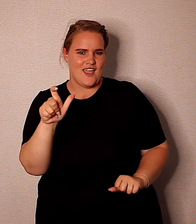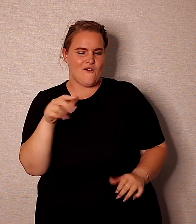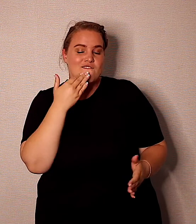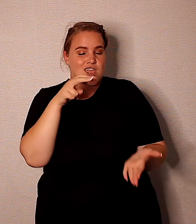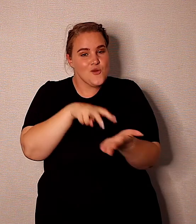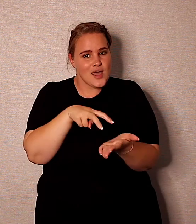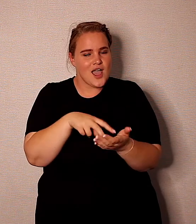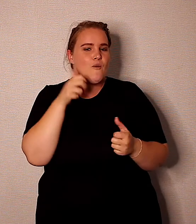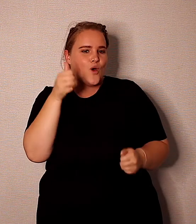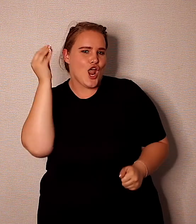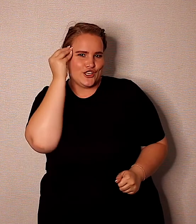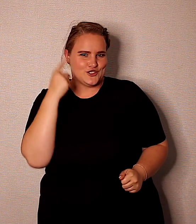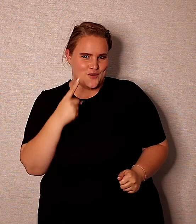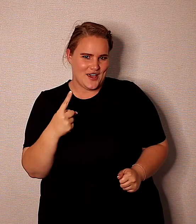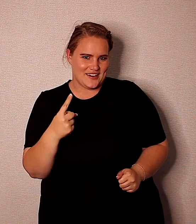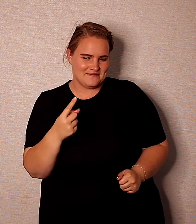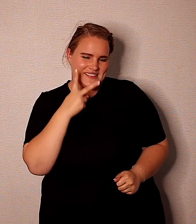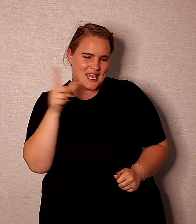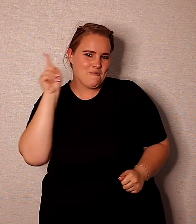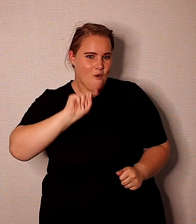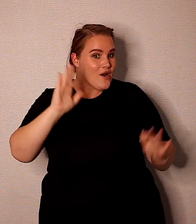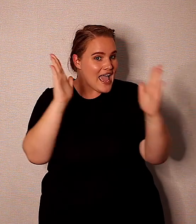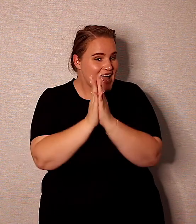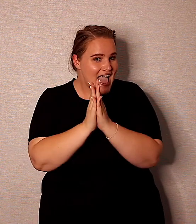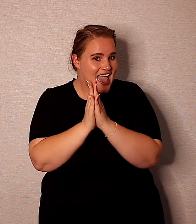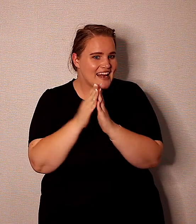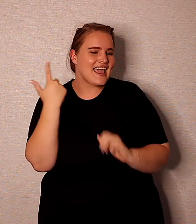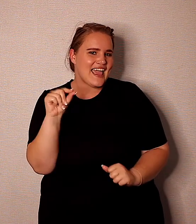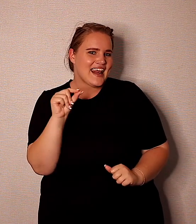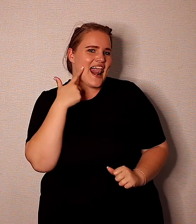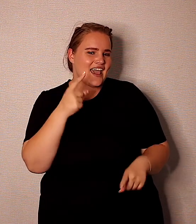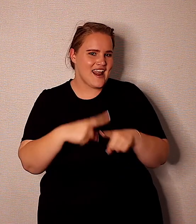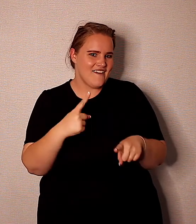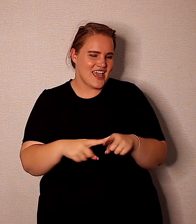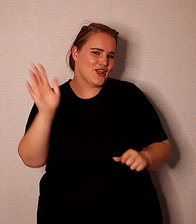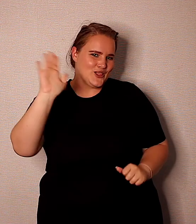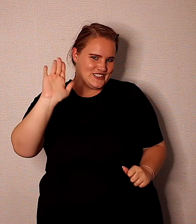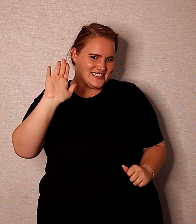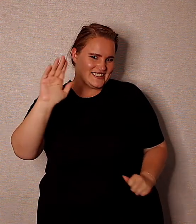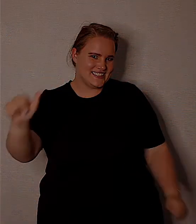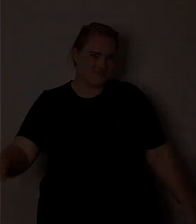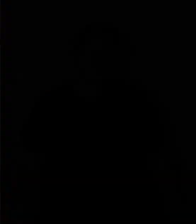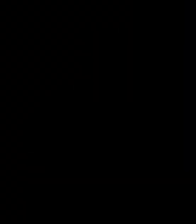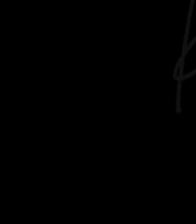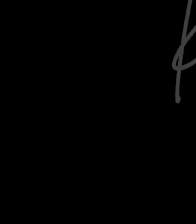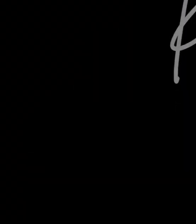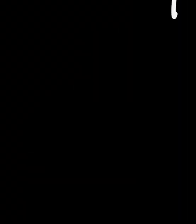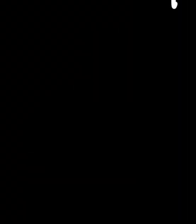wat nodig het, om die goeie nies te oor. Sien jullie morgen, tydens die heredienst, en lekker naweek verder. Tot ziens.